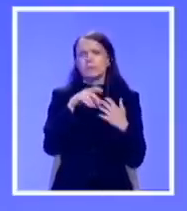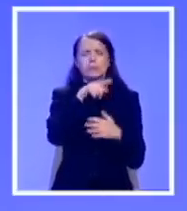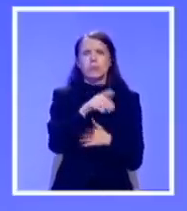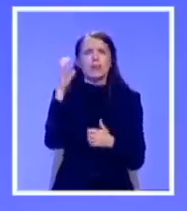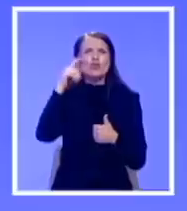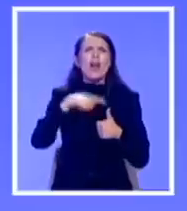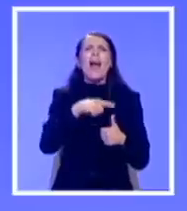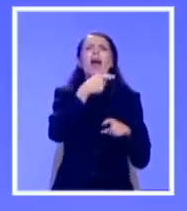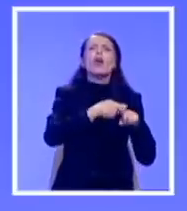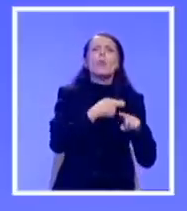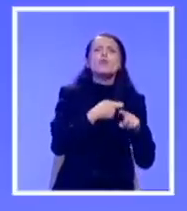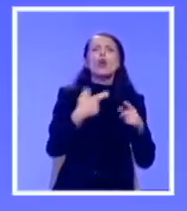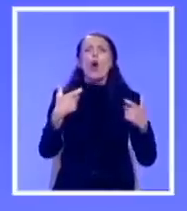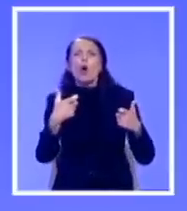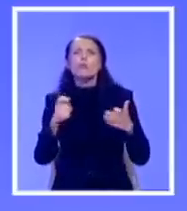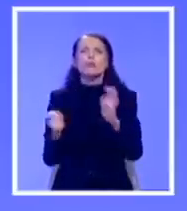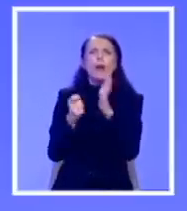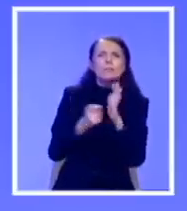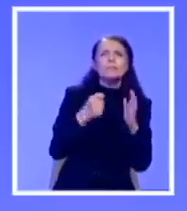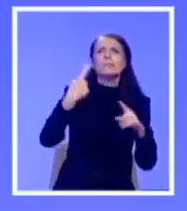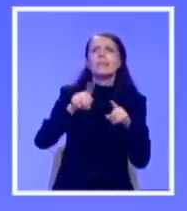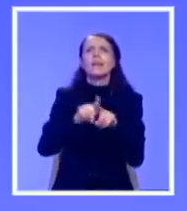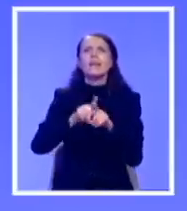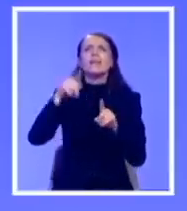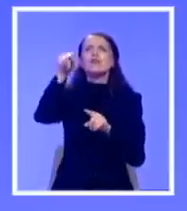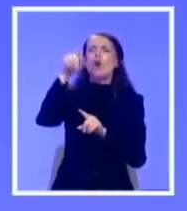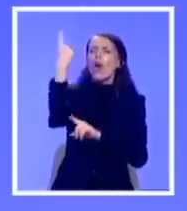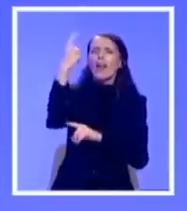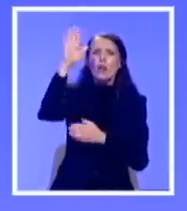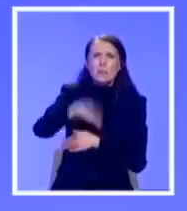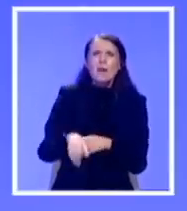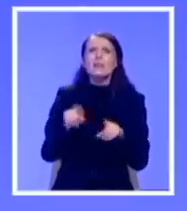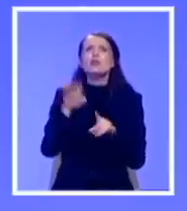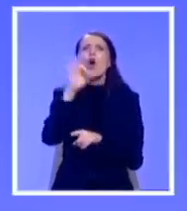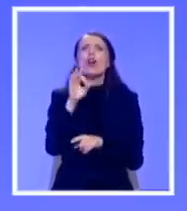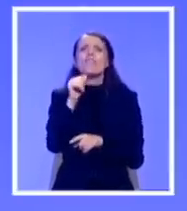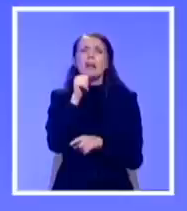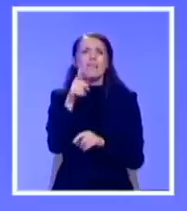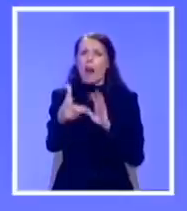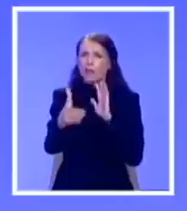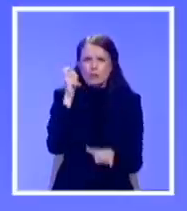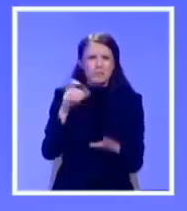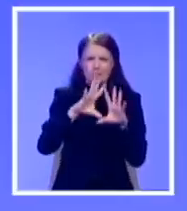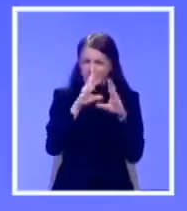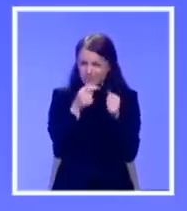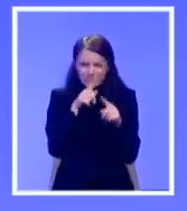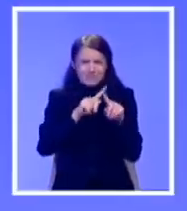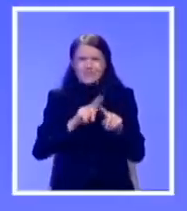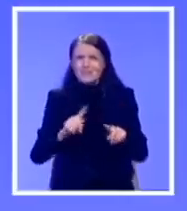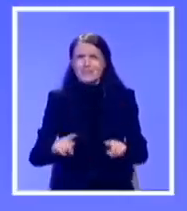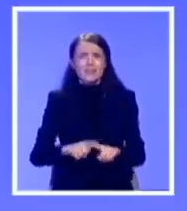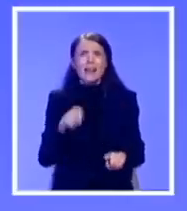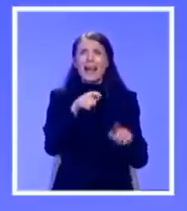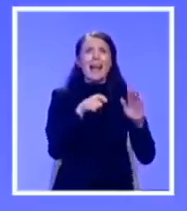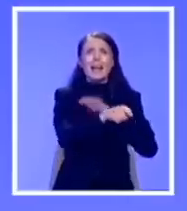i Libiji, do afere Jovanjica, od pada helikoptera do ubistva Olivera Ivanovića, mučkog sleđa. Kriminal i korupcija razjedaju